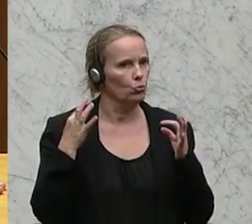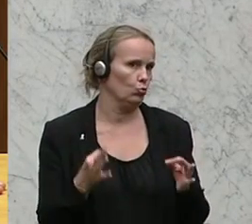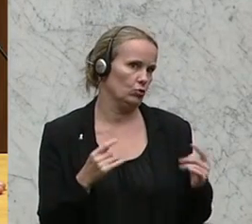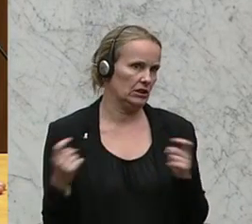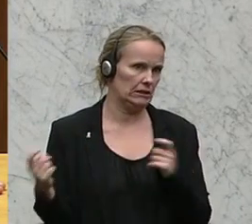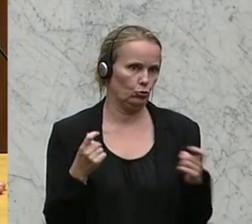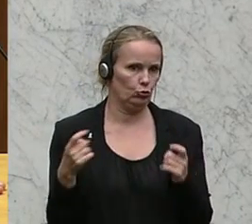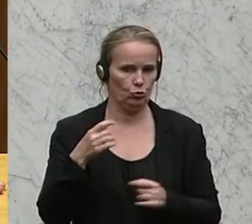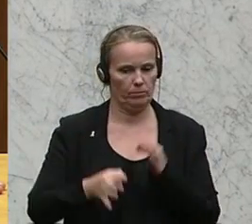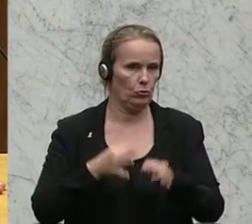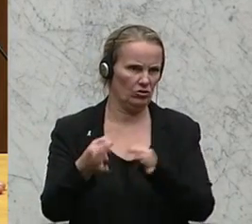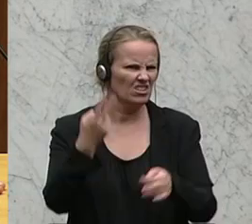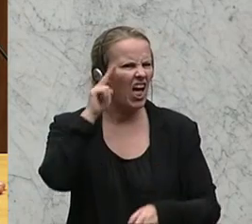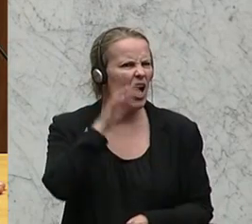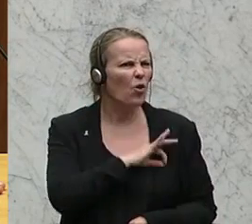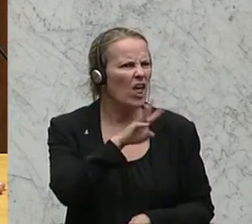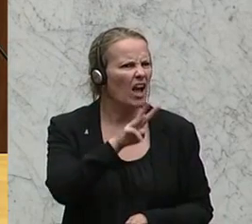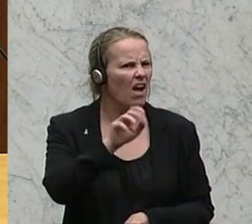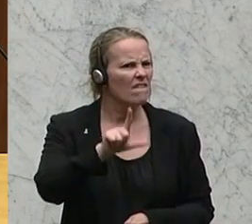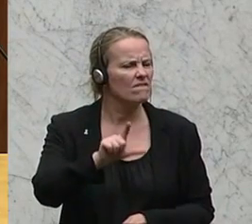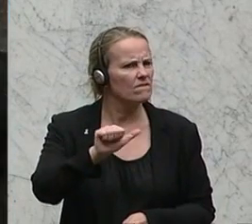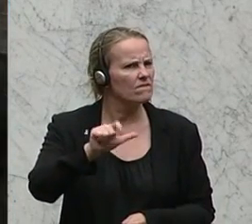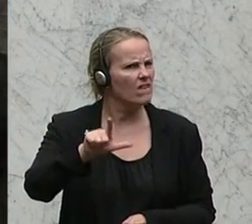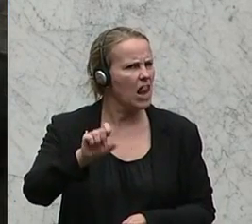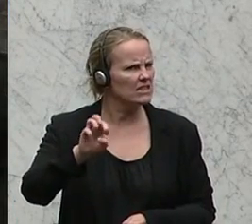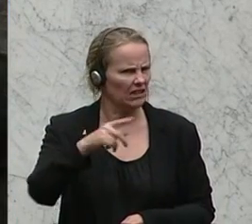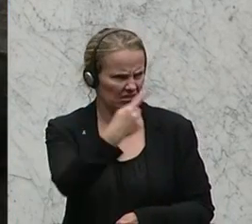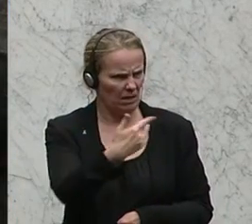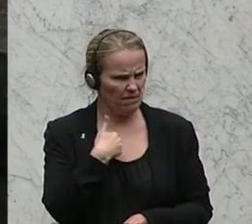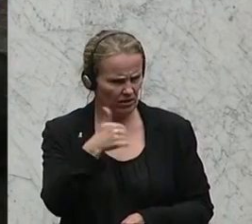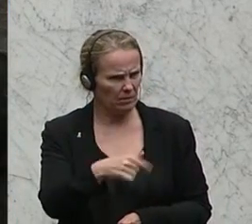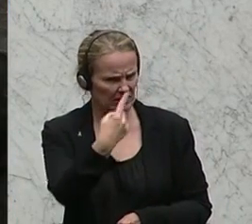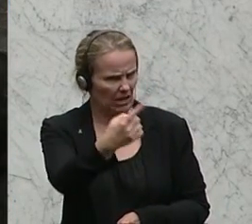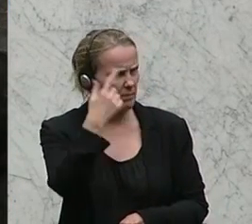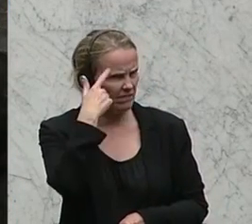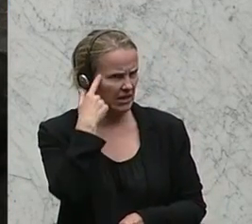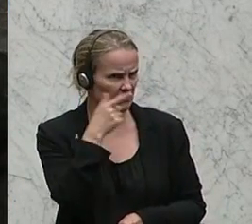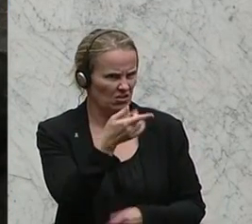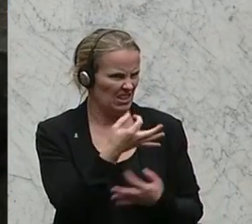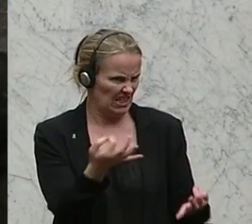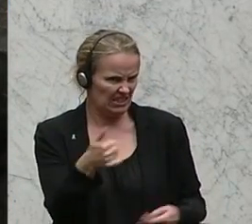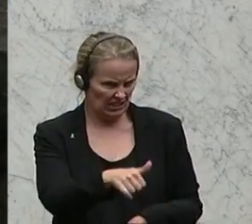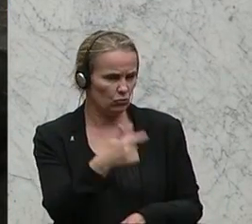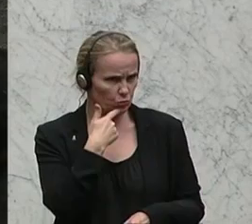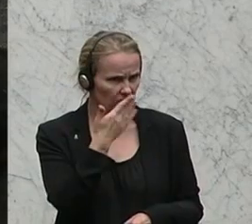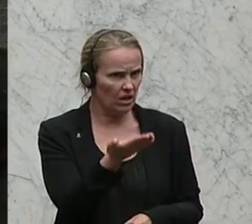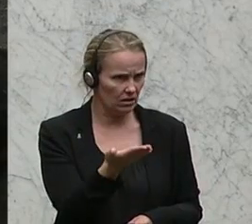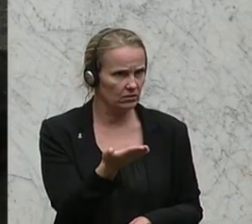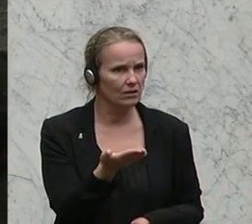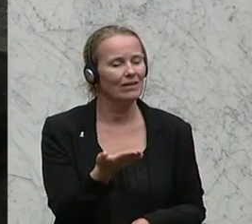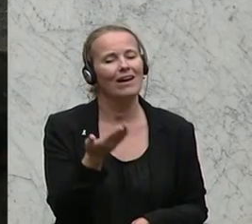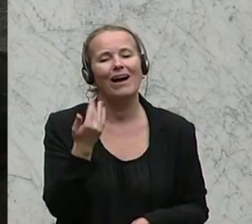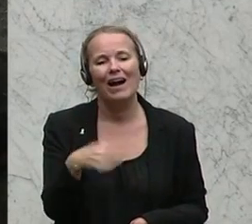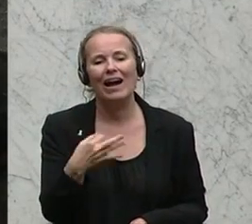Diskussionsprozess. Herr Kollege Walzer, ich glaube, Sie sind selber da gesessen, Sie wissen, Sie haben da nichts mehr dazu gesagt. Das